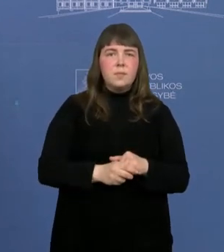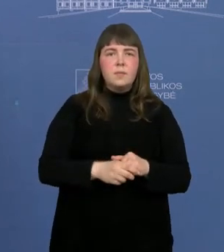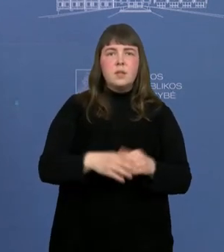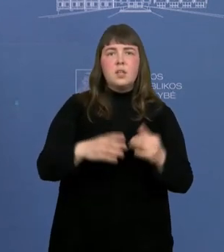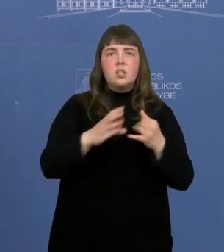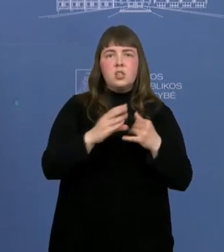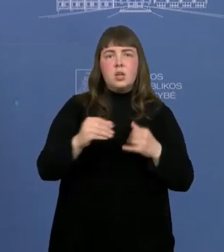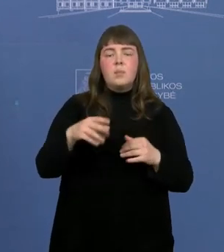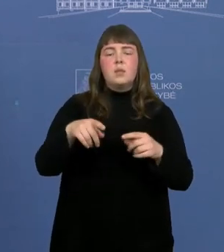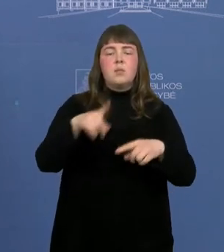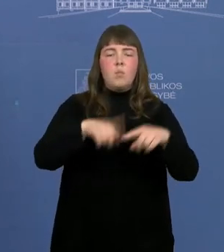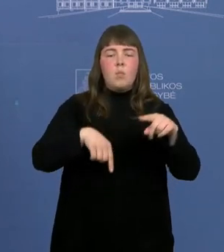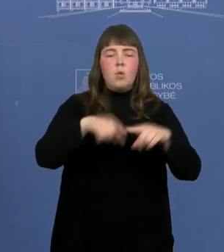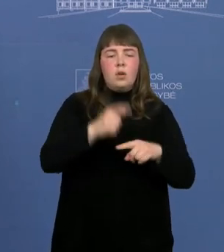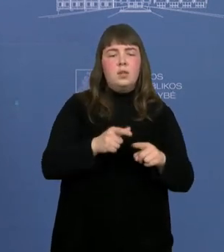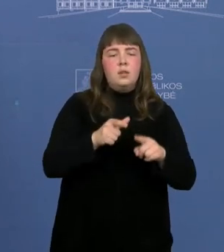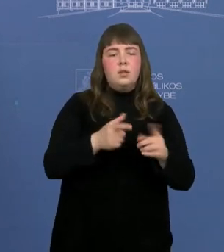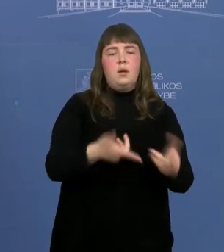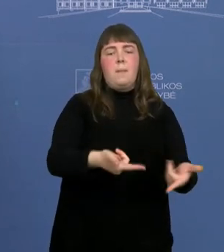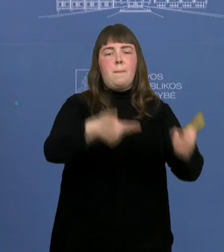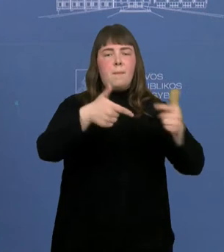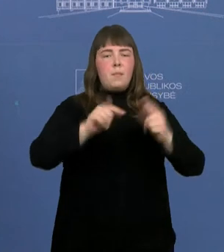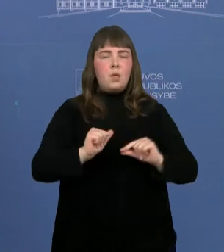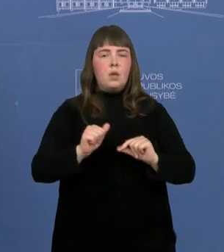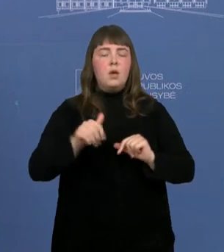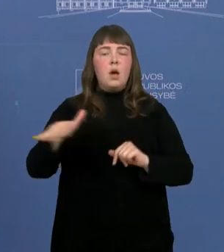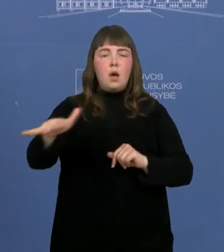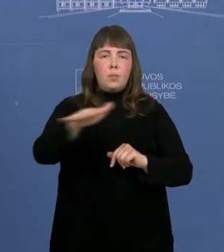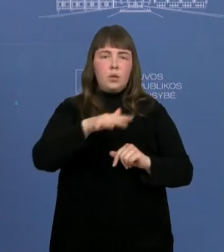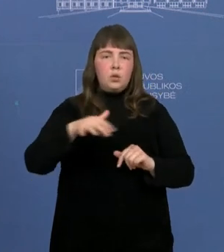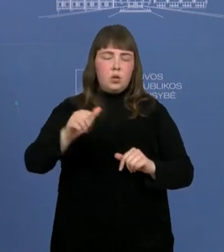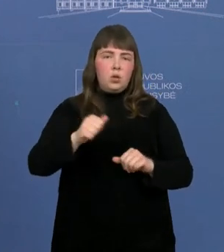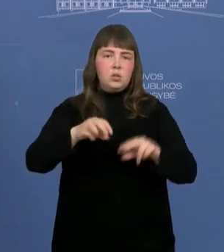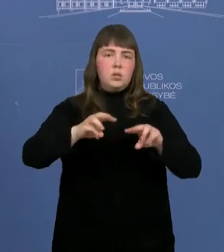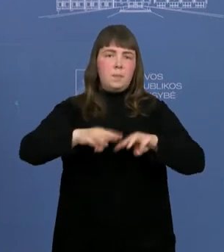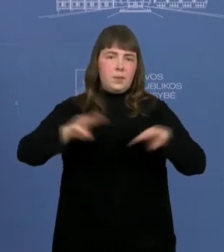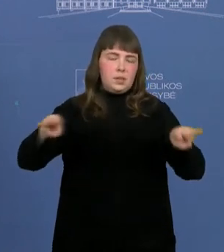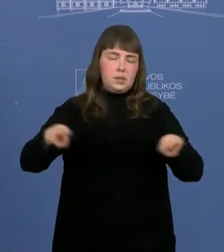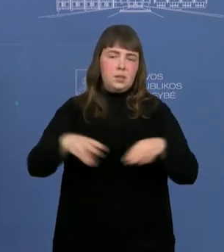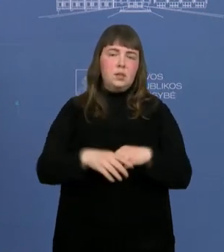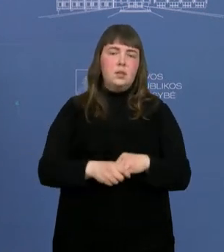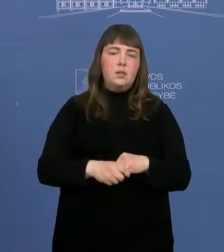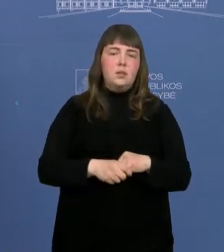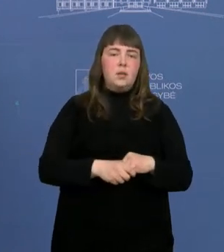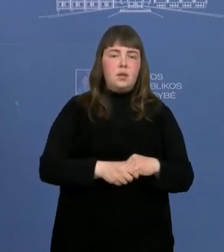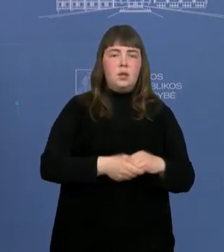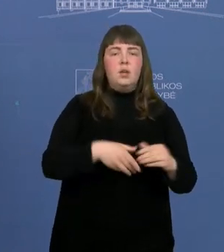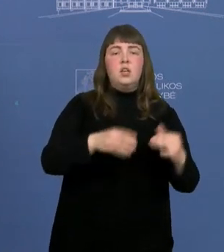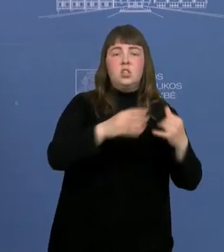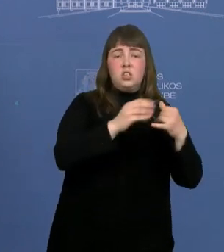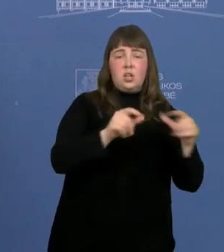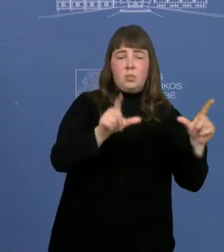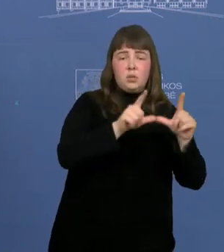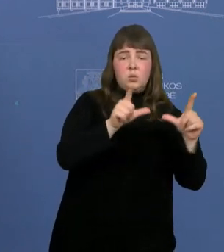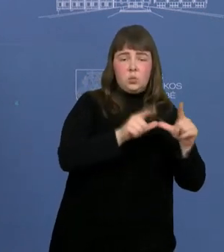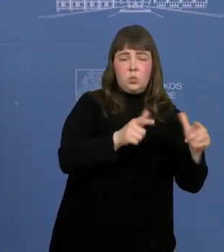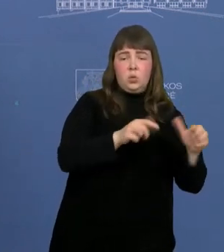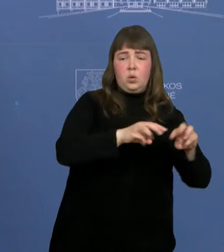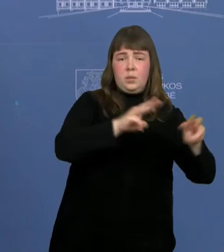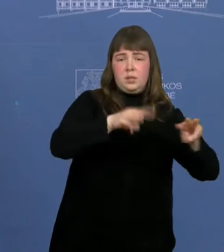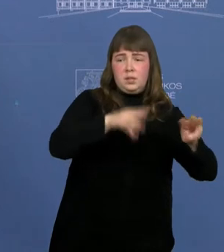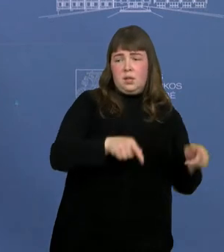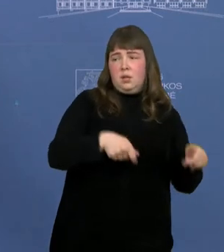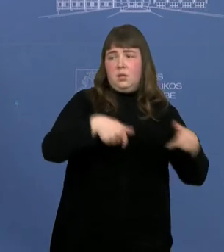politika perima aplinkos ministeriją formuoti iš žemės ūkio ministerijos ir žemės ūkio